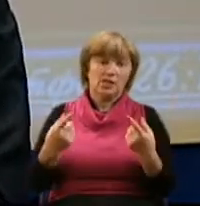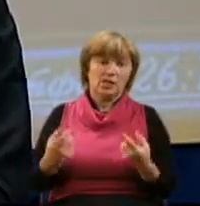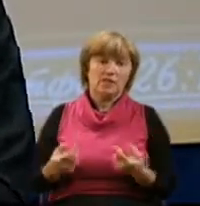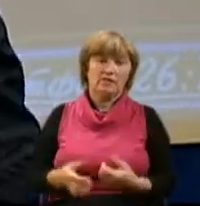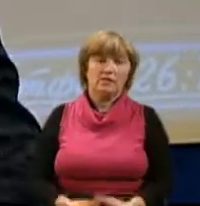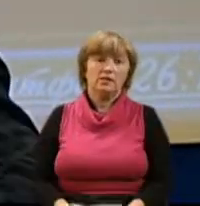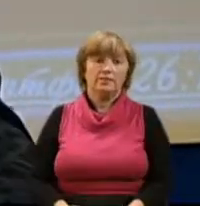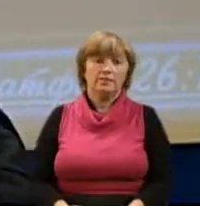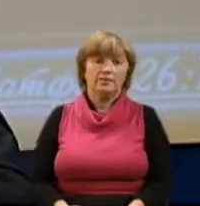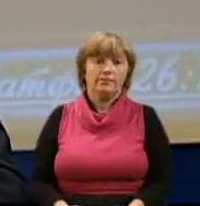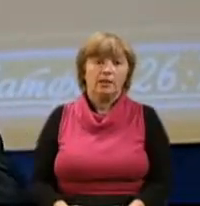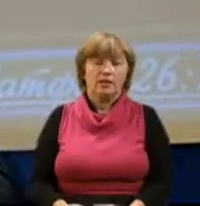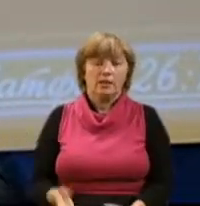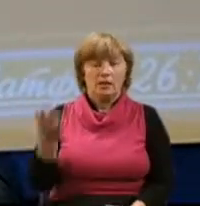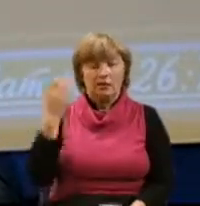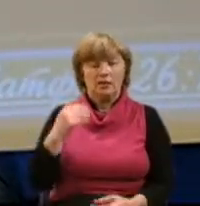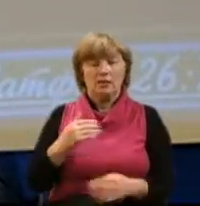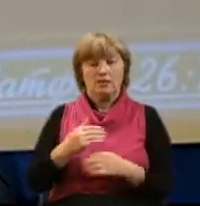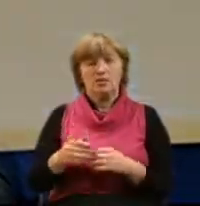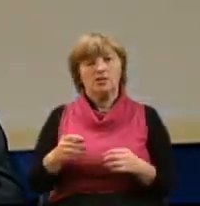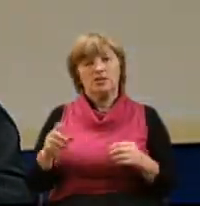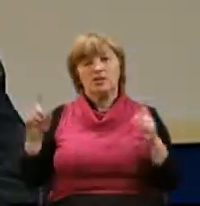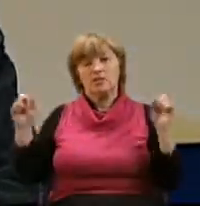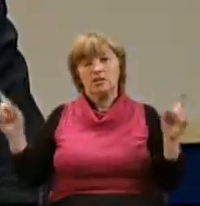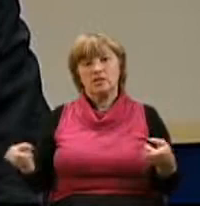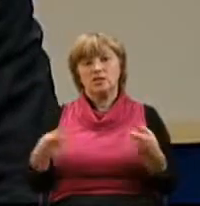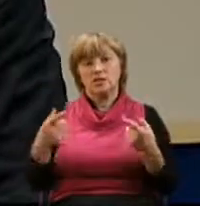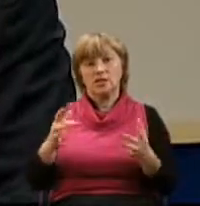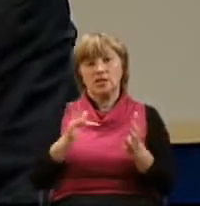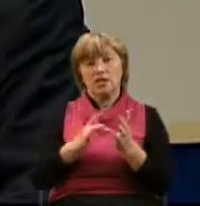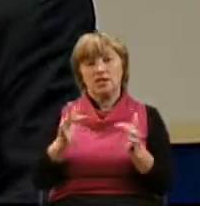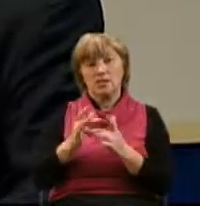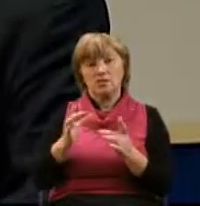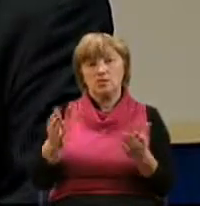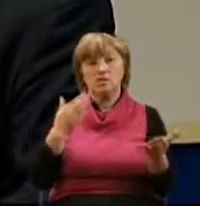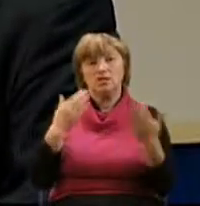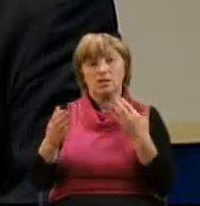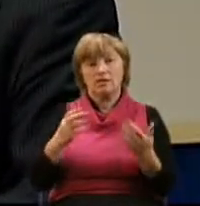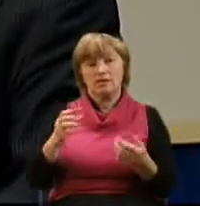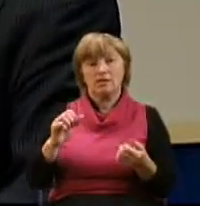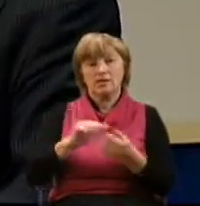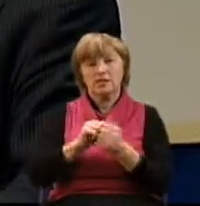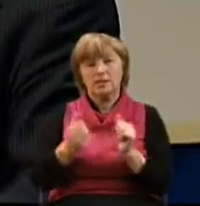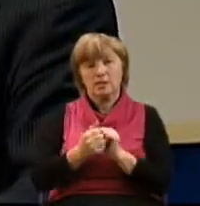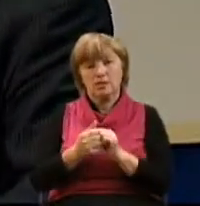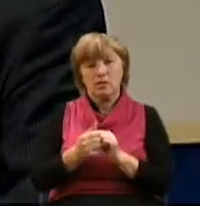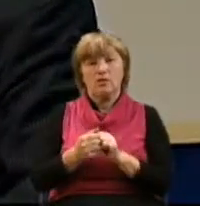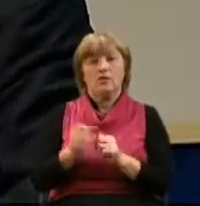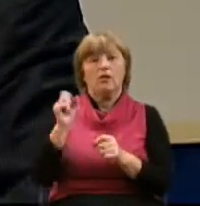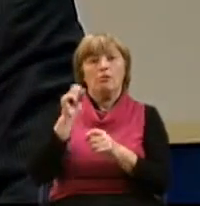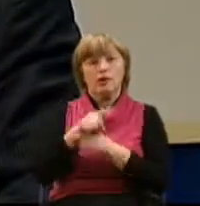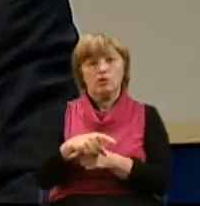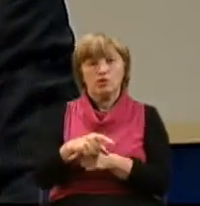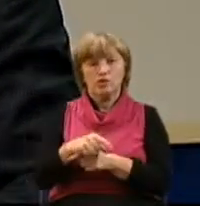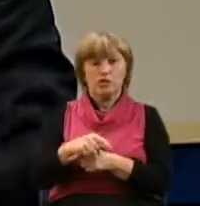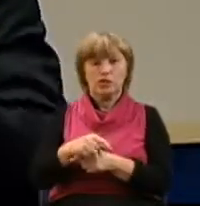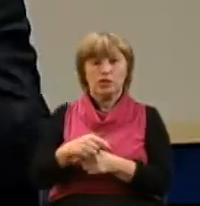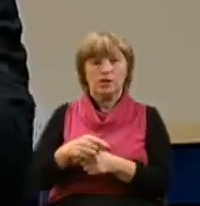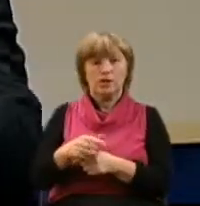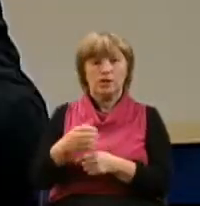когда после своего воскресения Господь разговаривал с Петром и поручил ему